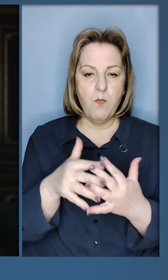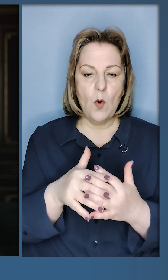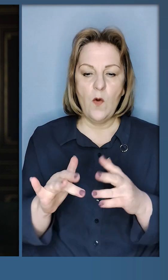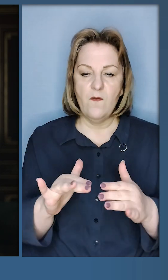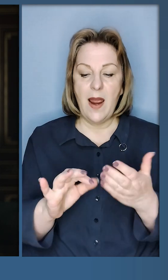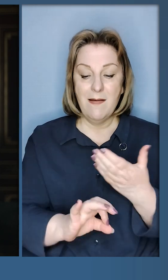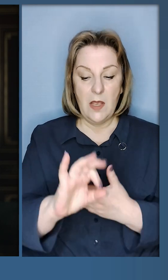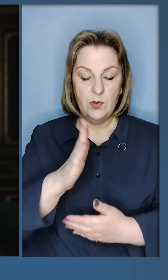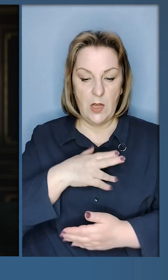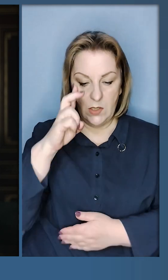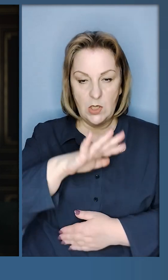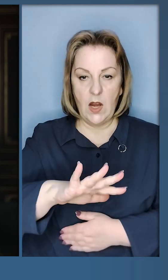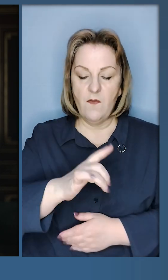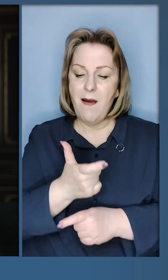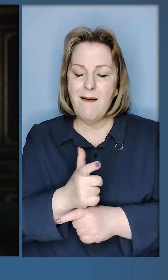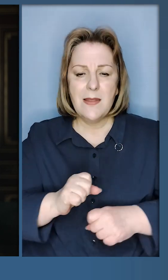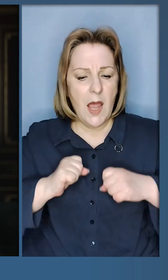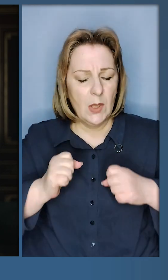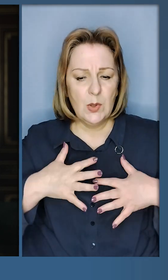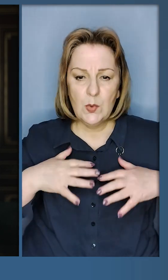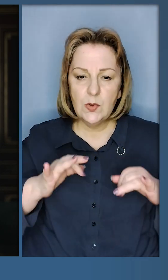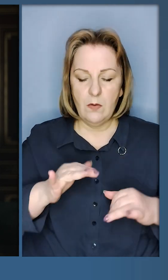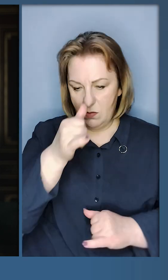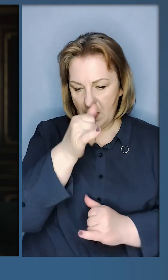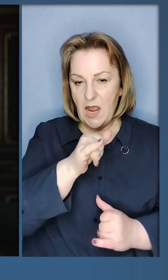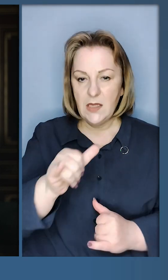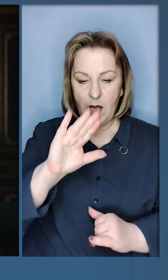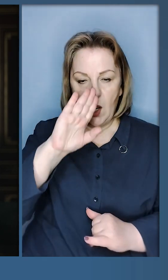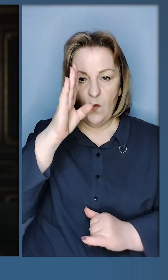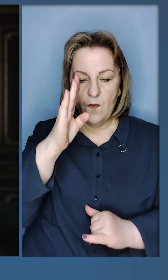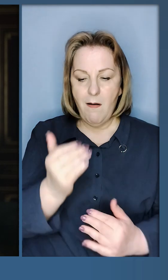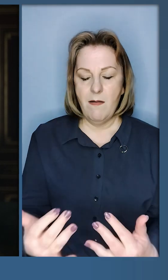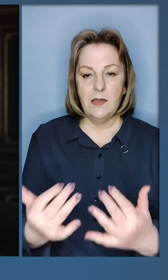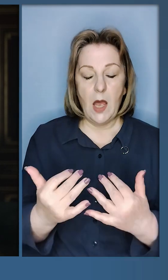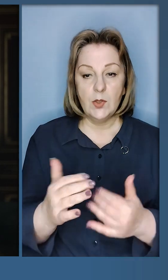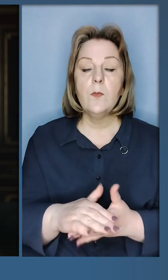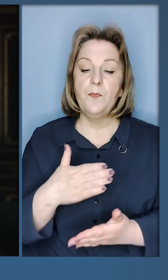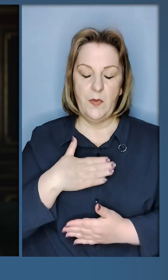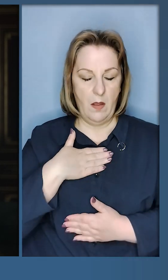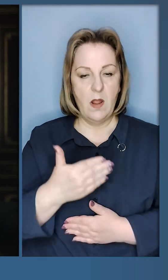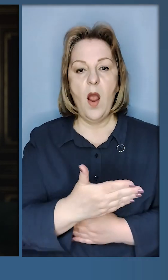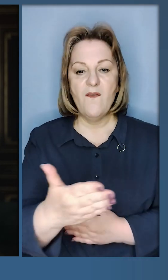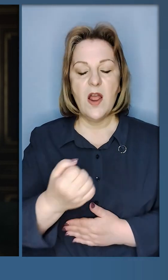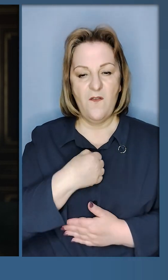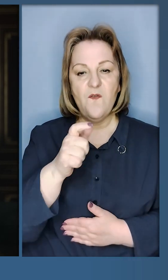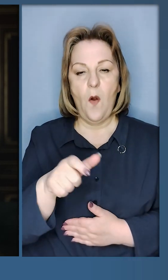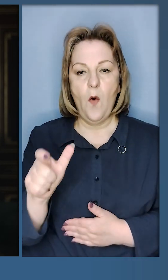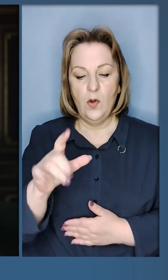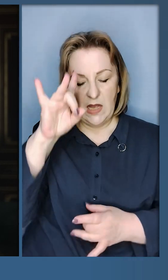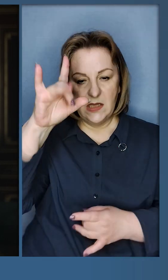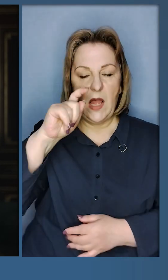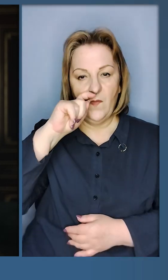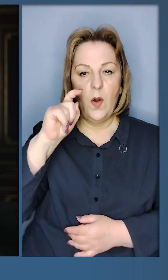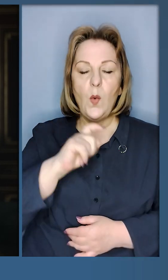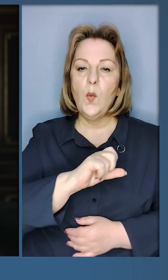епіцентрі бойових дій на сході нашої країни і над зусиллями не дає ворогу наступати. Я